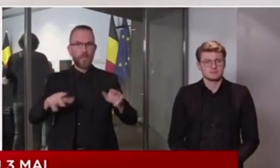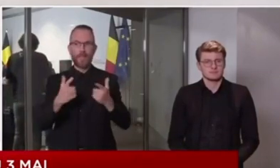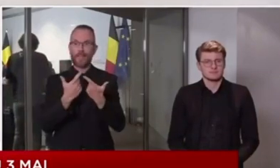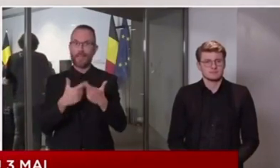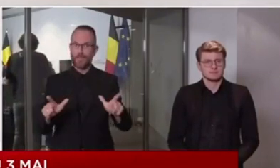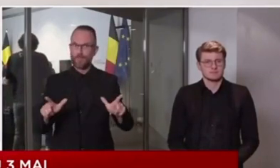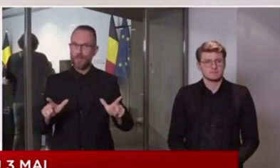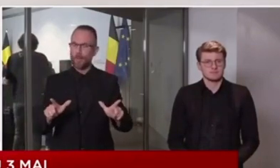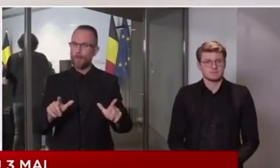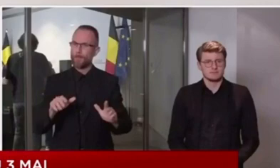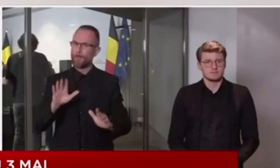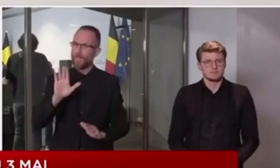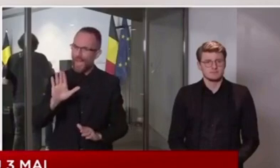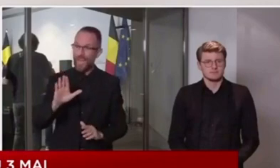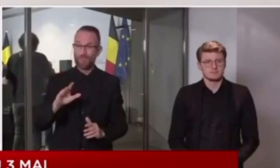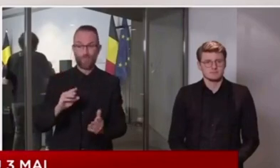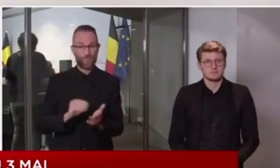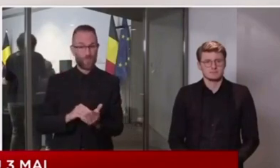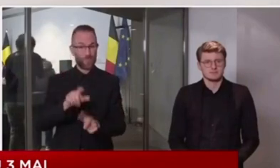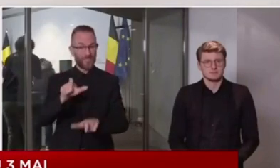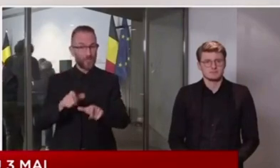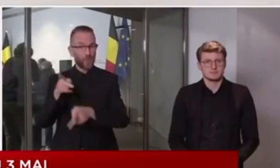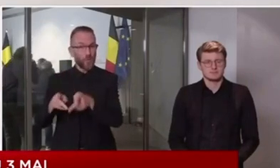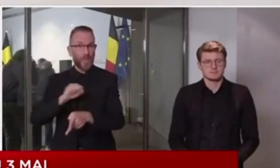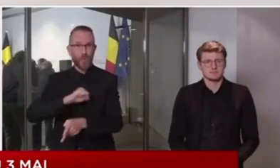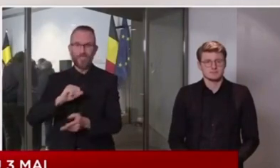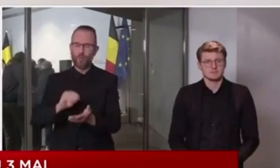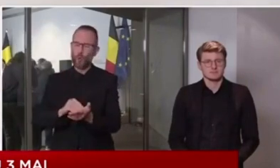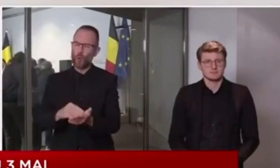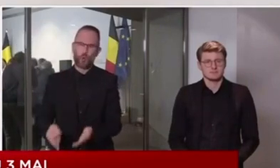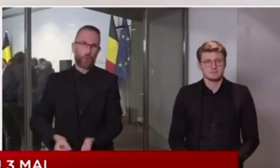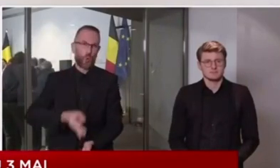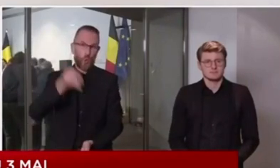encore, toujours, de nouveaux décès.